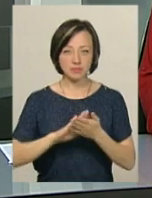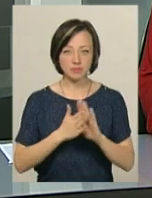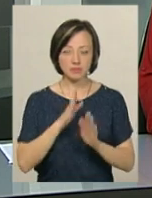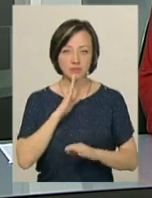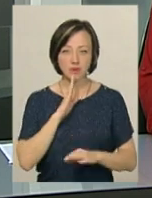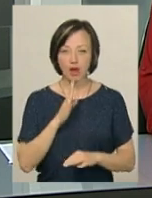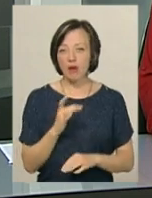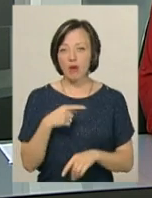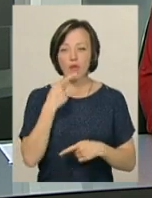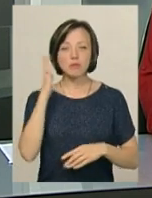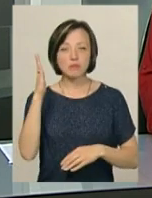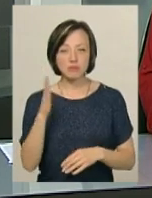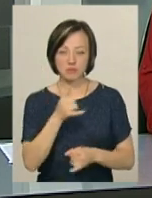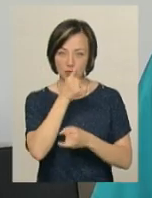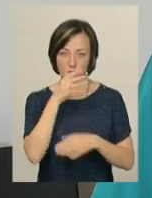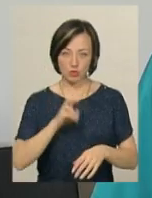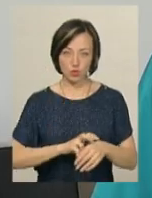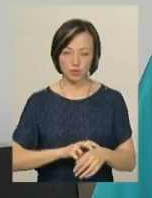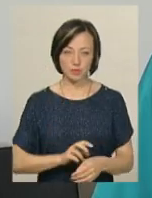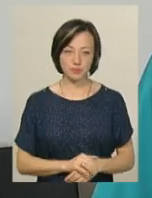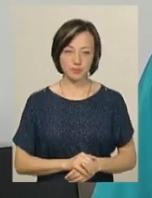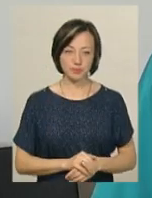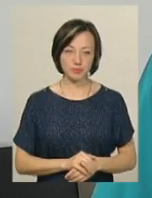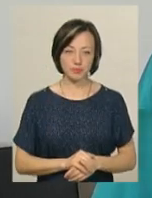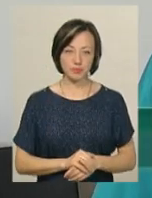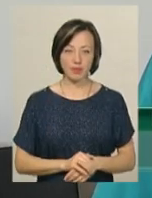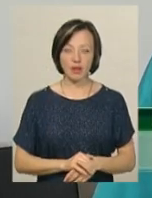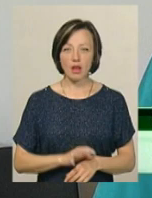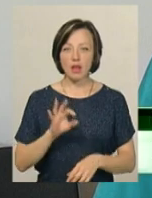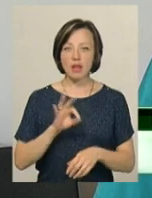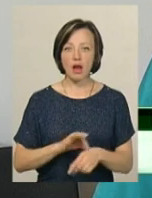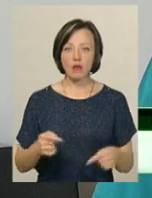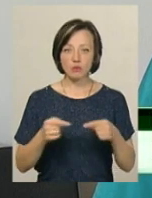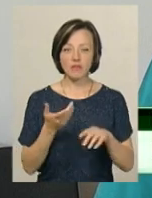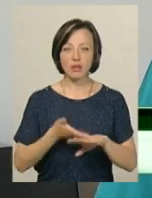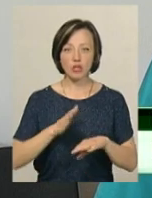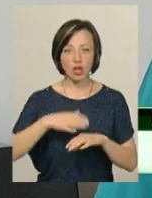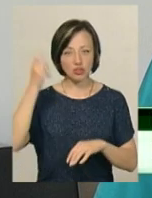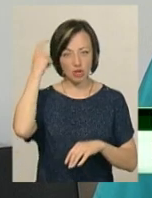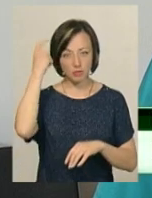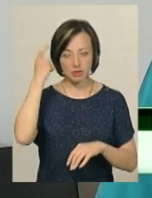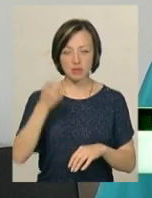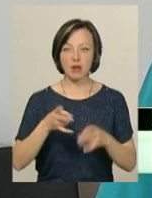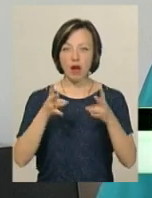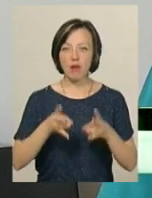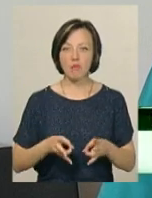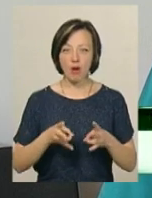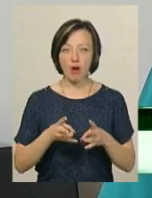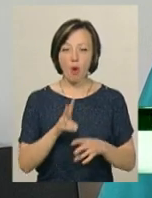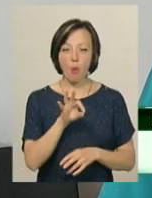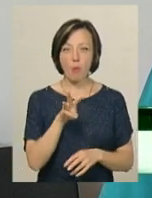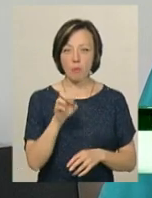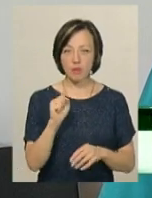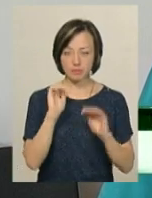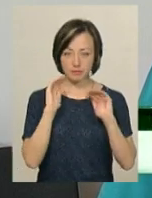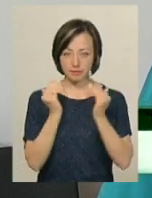прогнози медики не беруться. Діагноз – важка черепно-мозкова травма, коматозний стан. У даних хворій надана